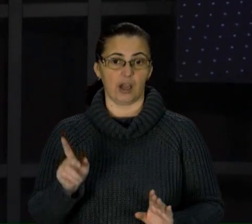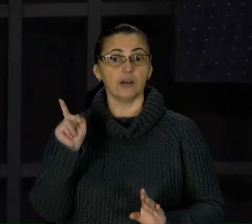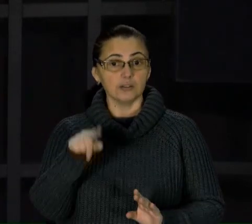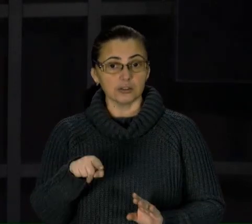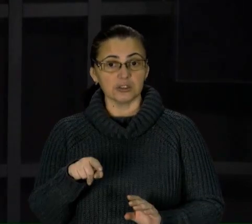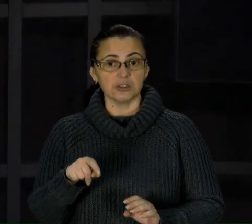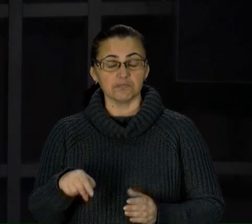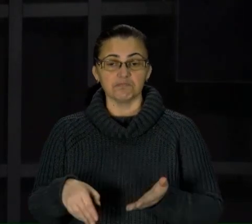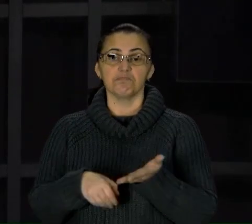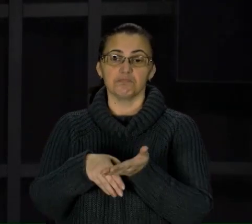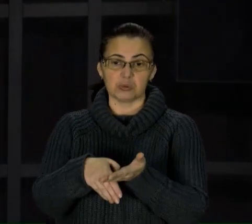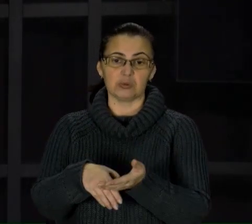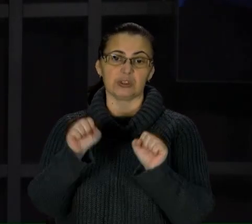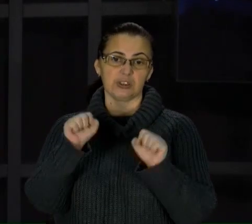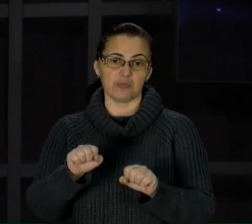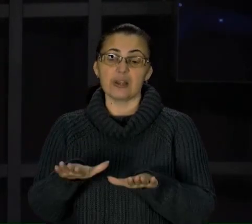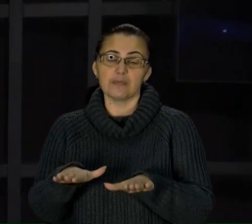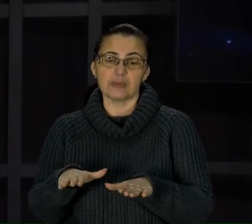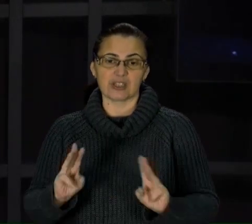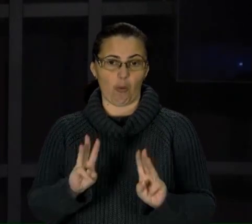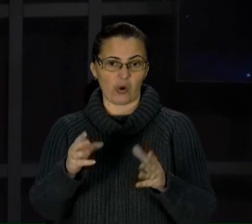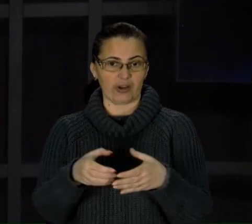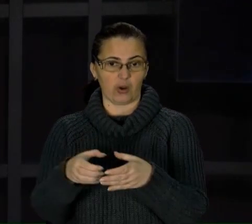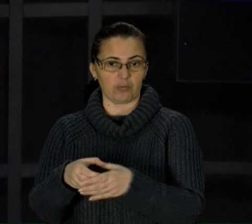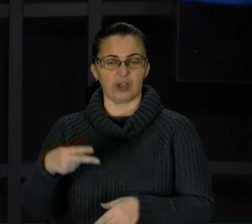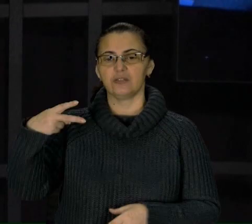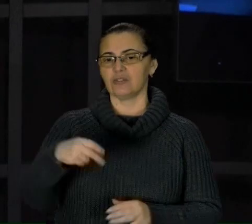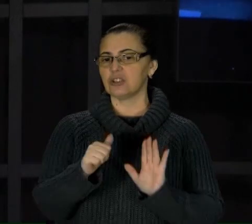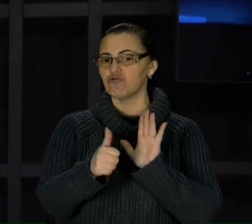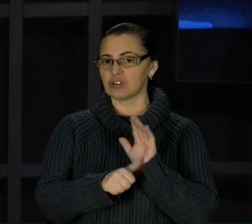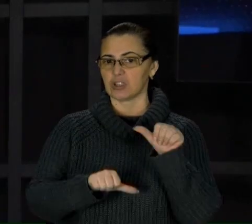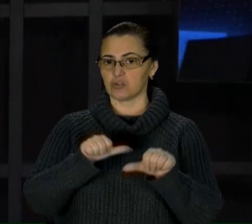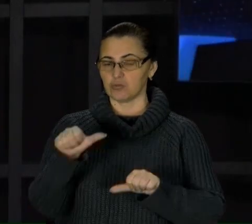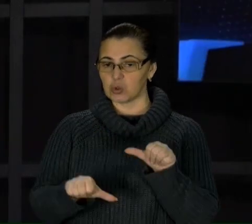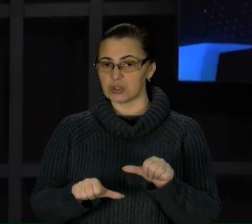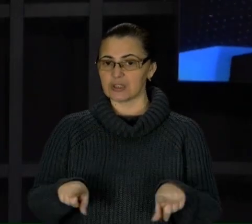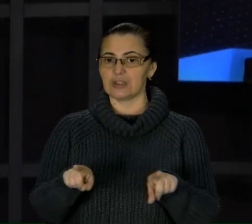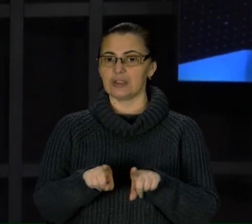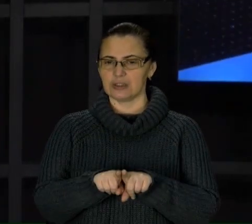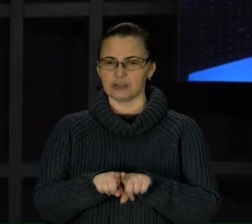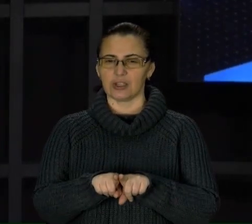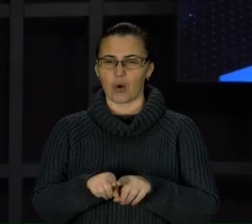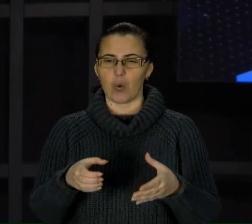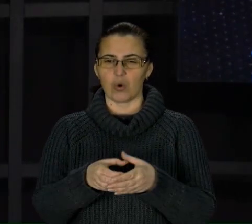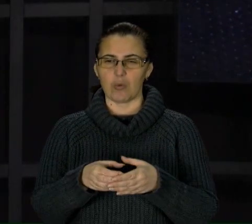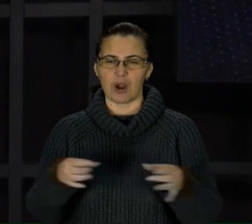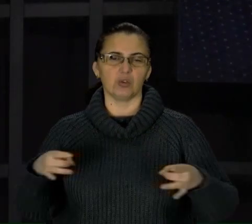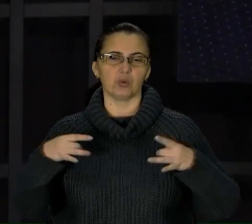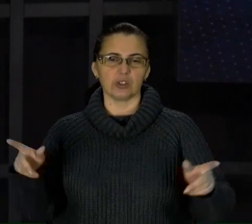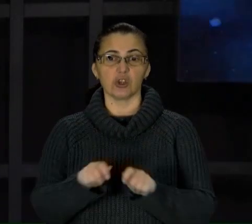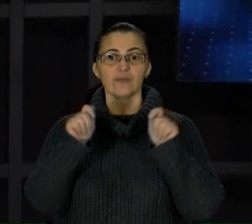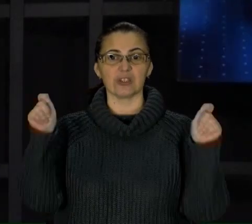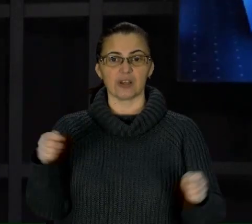могли б стати місцеві пожежні команди. 2016-го таку урочисто відкривали на Самбірщині.